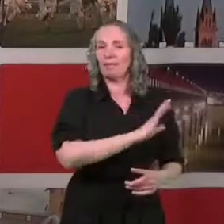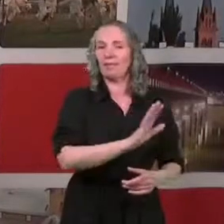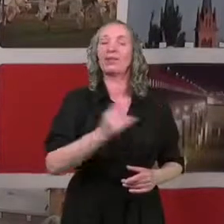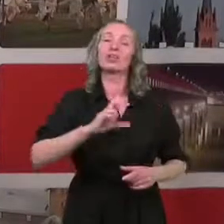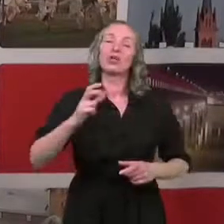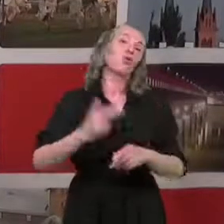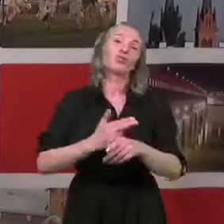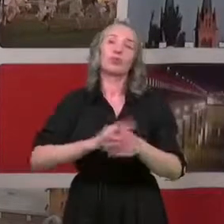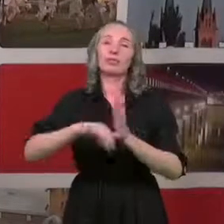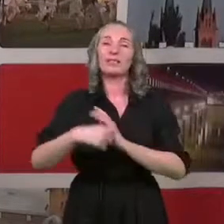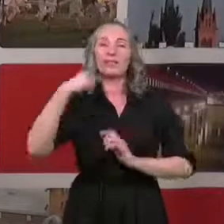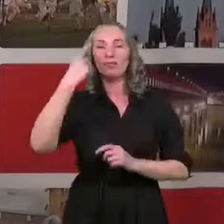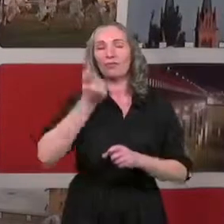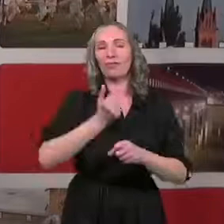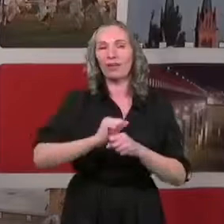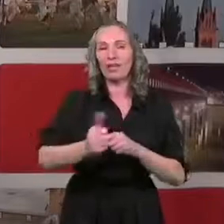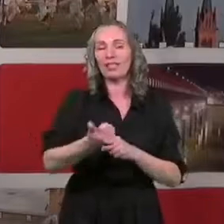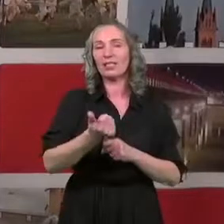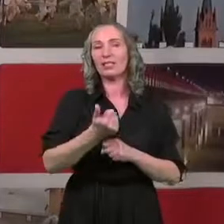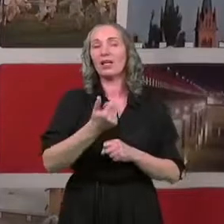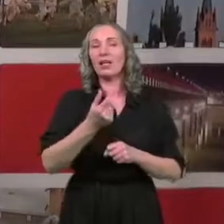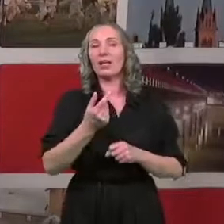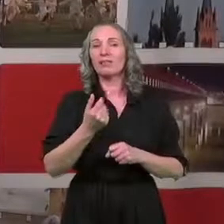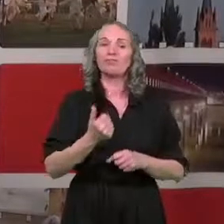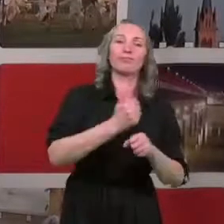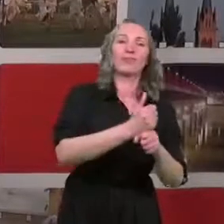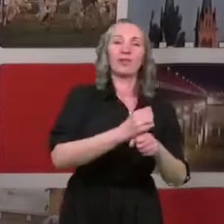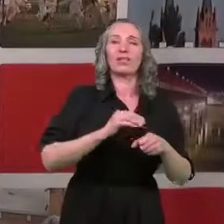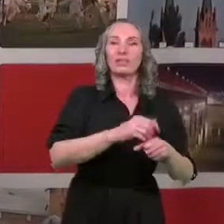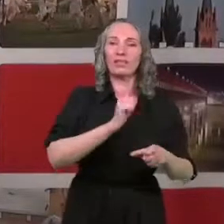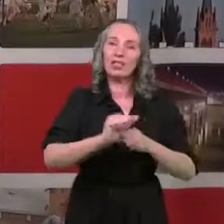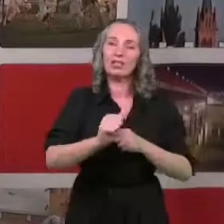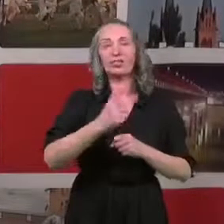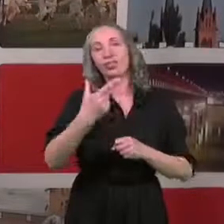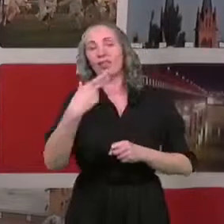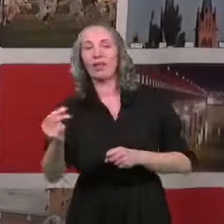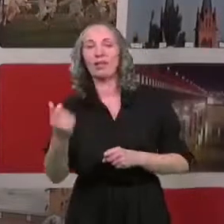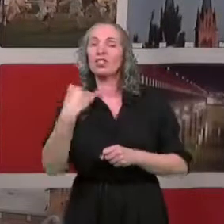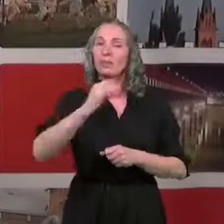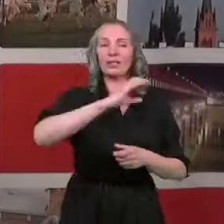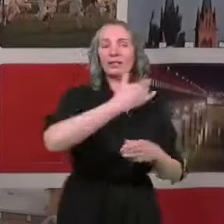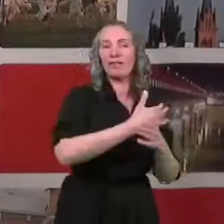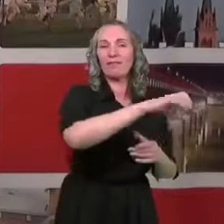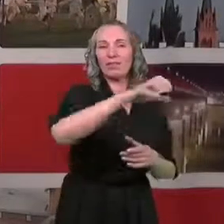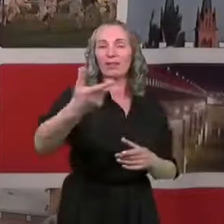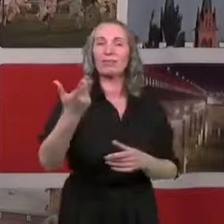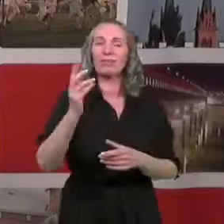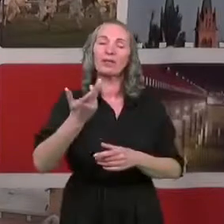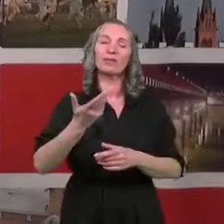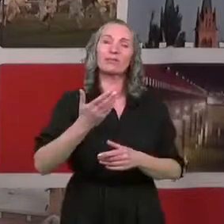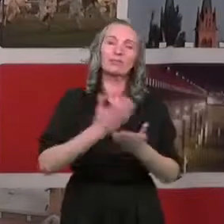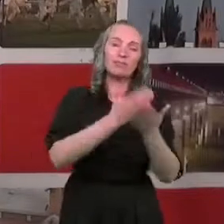Urząd Miasta Włocławek jest lub nie jest inicjatorem, aby inne podmioty zajmowały się zaspokajaniem potrzeb